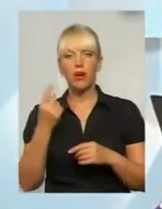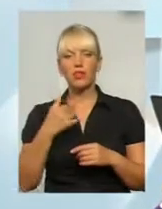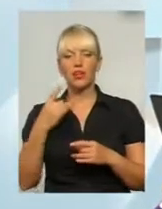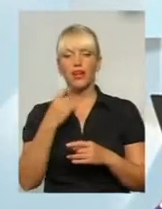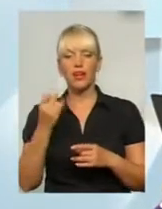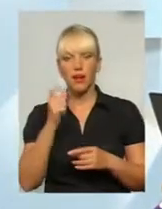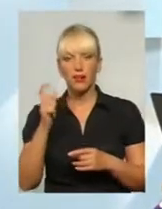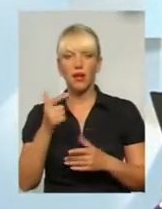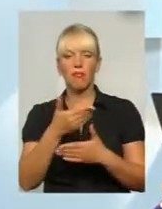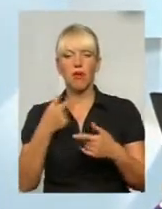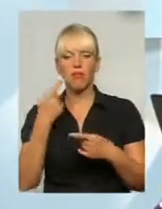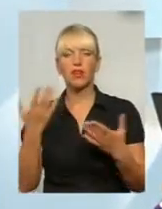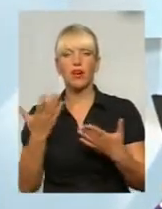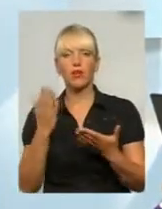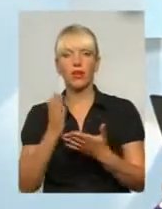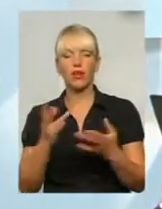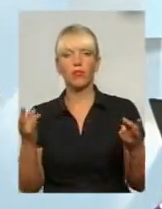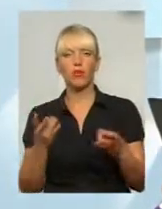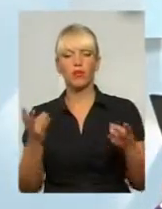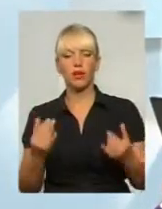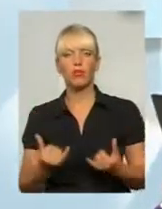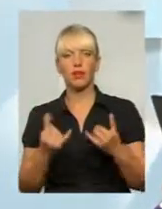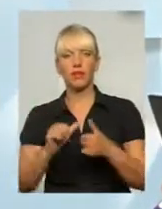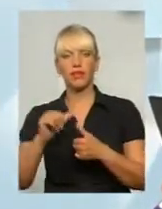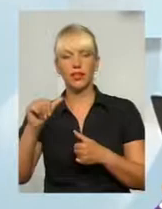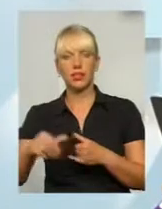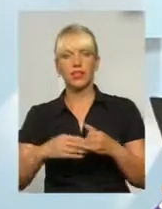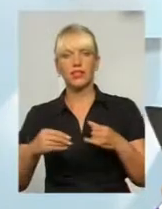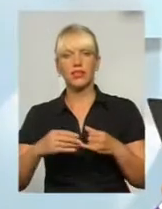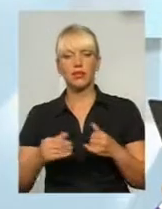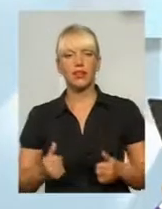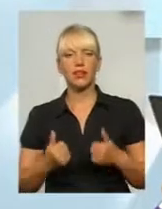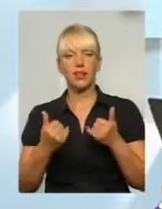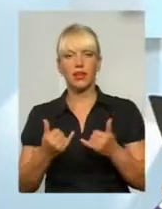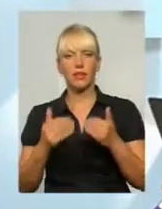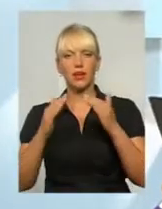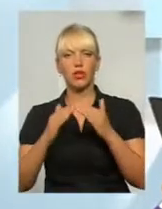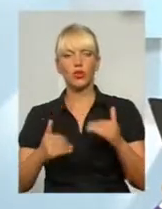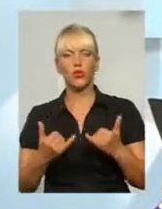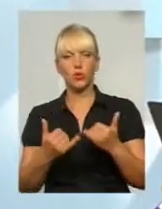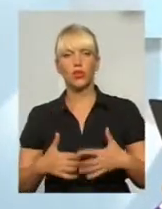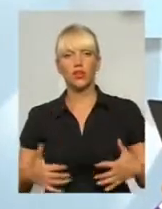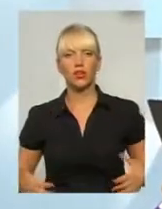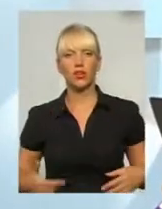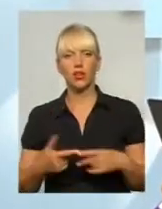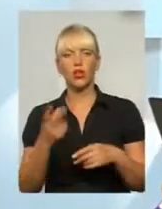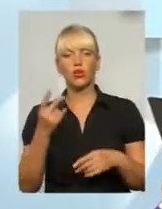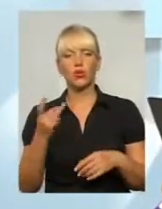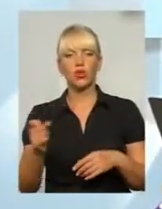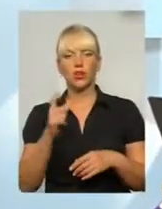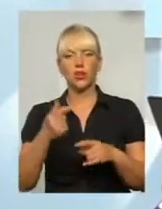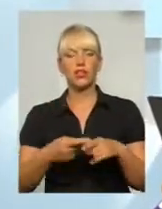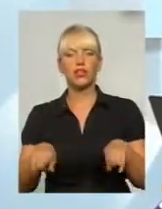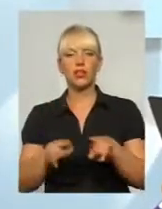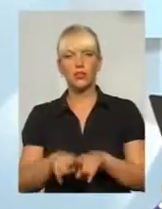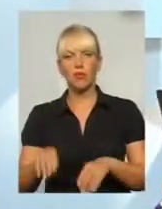є все ж таки виділення ділянки для притулку. У другому ефірі ми теж говорили про це, оскільки це була вже болюча, гостра,